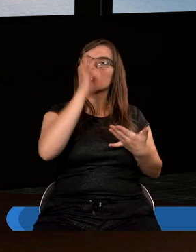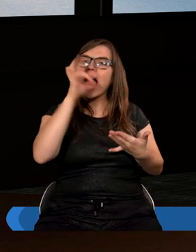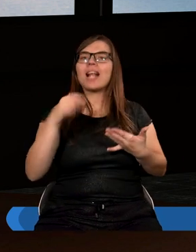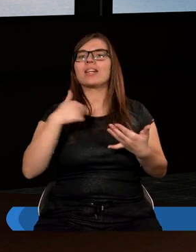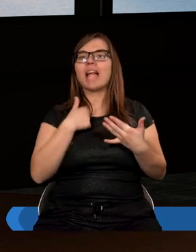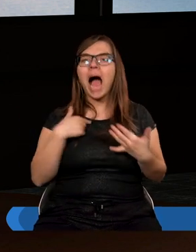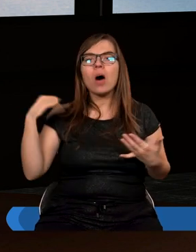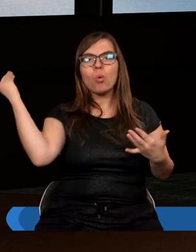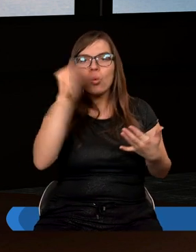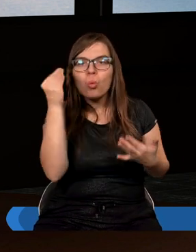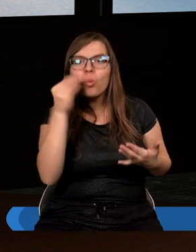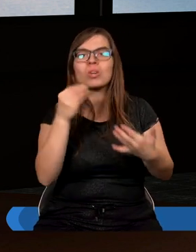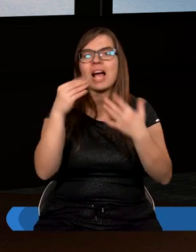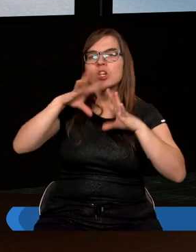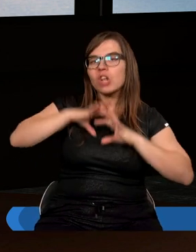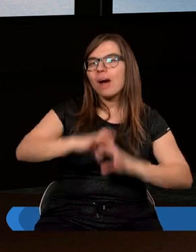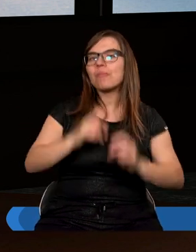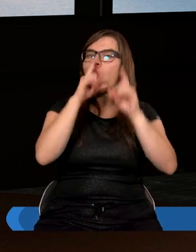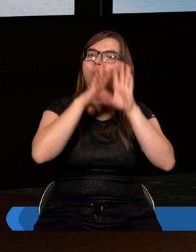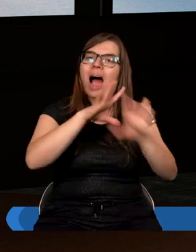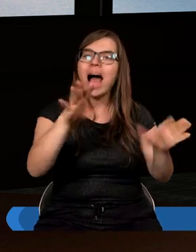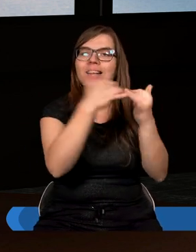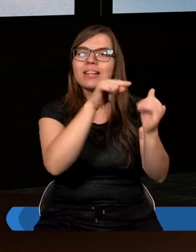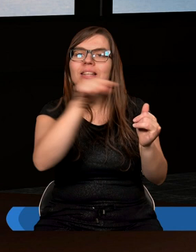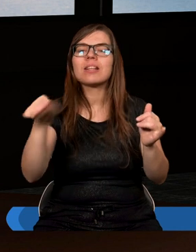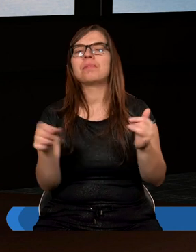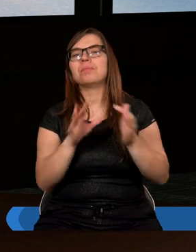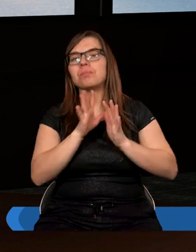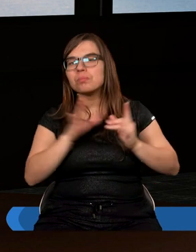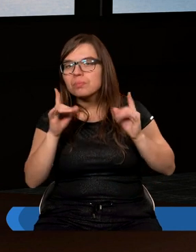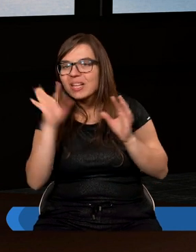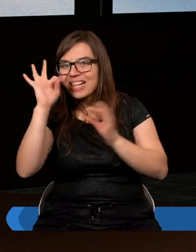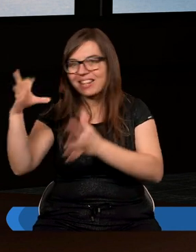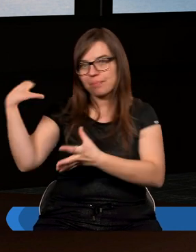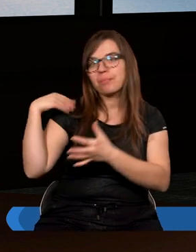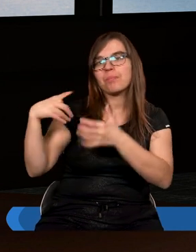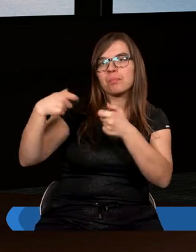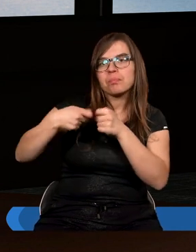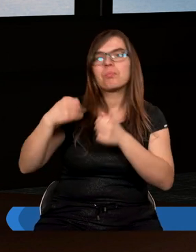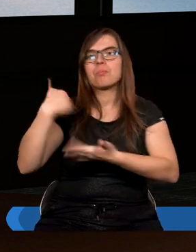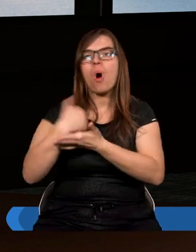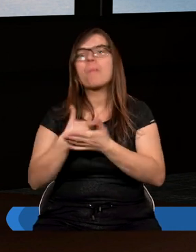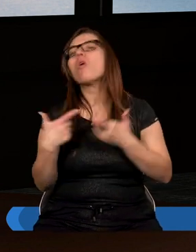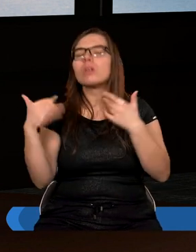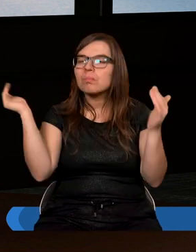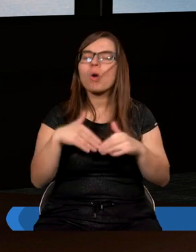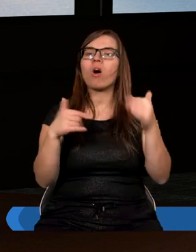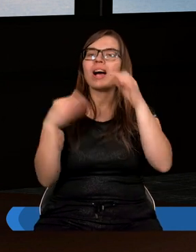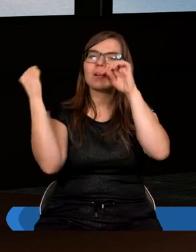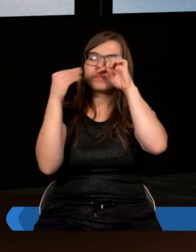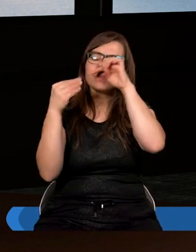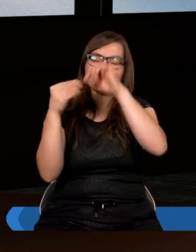cierpliwość mogę okazać. Jeśli mi się uda z Jego pomocą, no to w tym momencie jest to moje takie z Nim